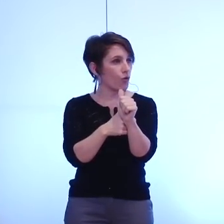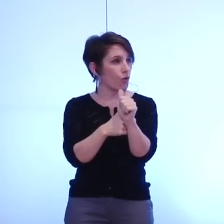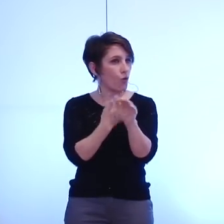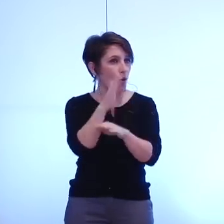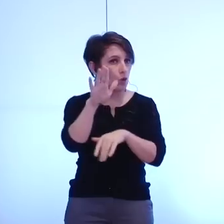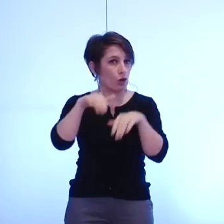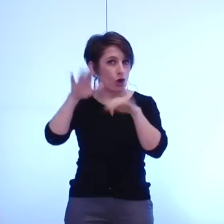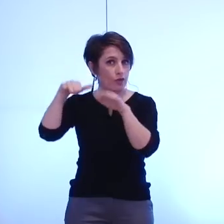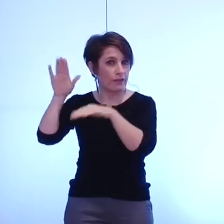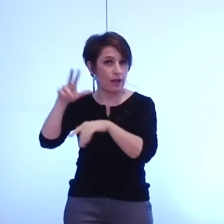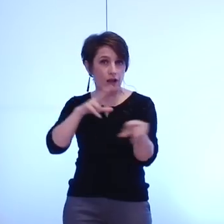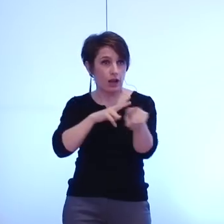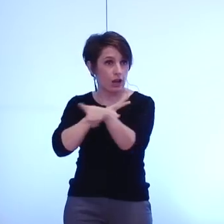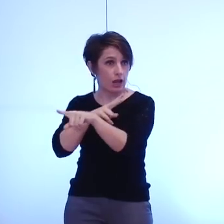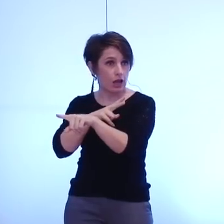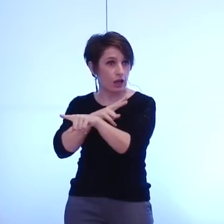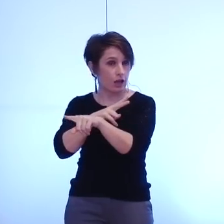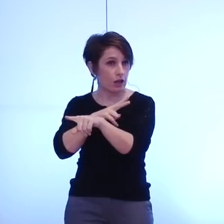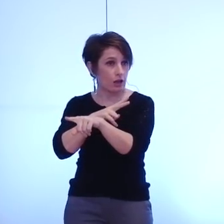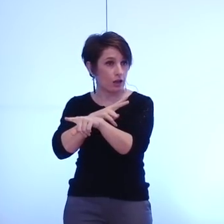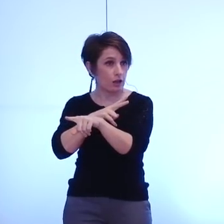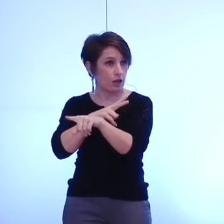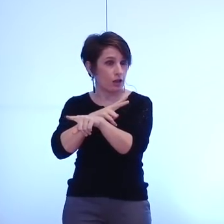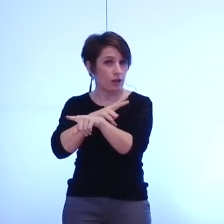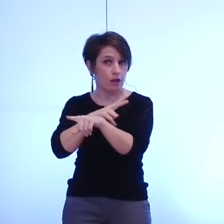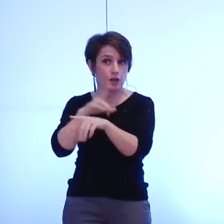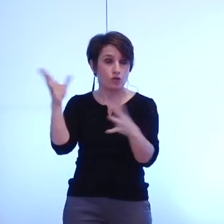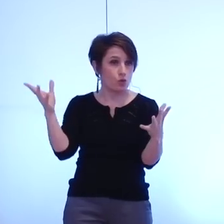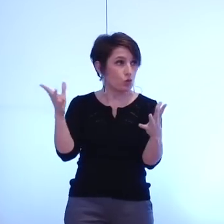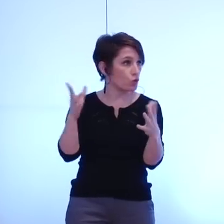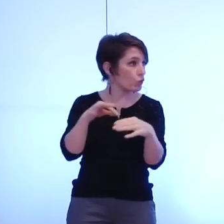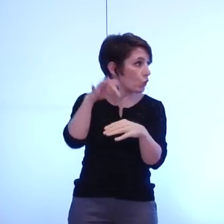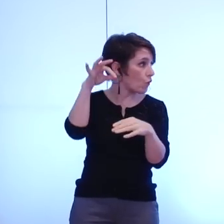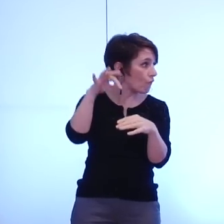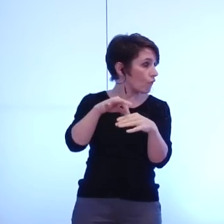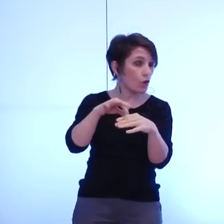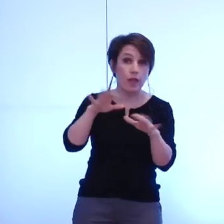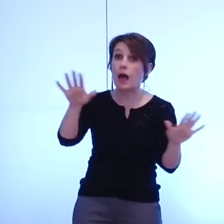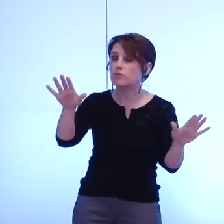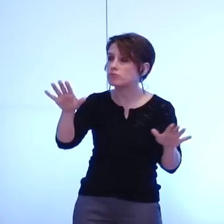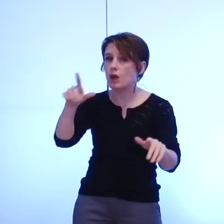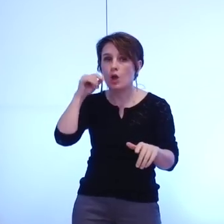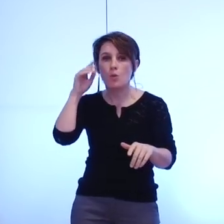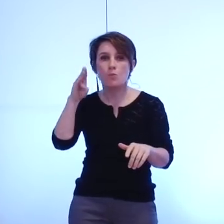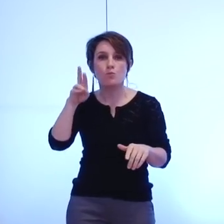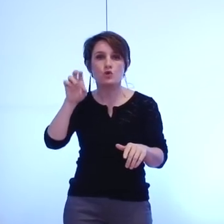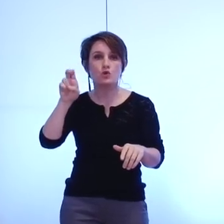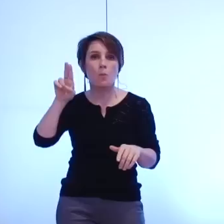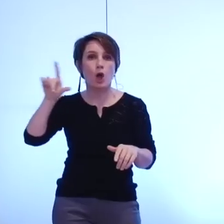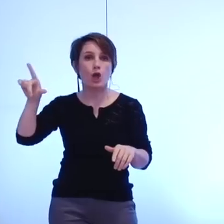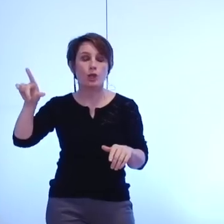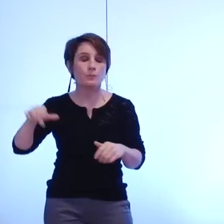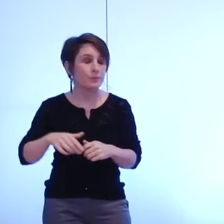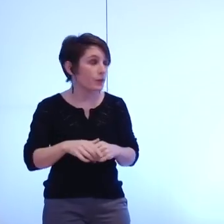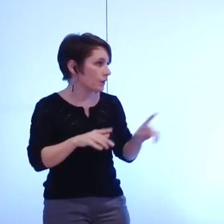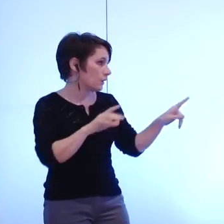candidats ? Non ? Donc je les mets aux voix Monsieur Breuil Monsieur le maire je suis vraiment